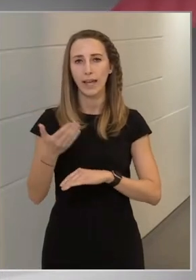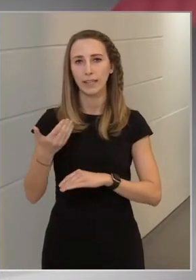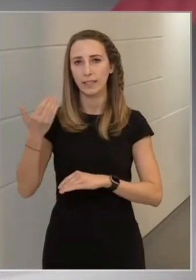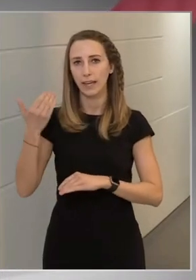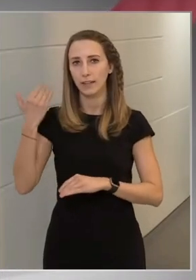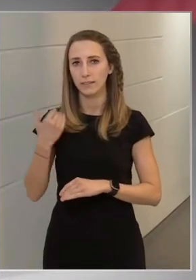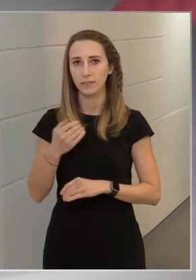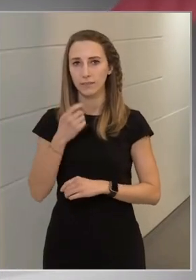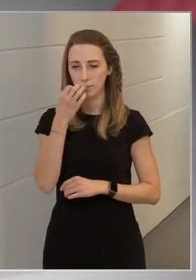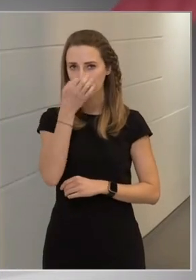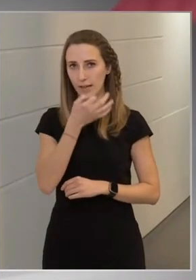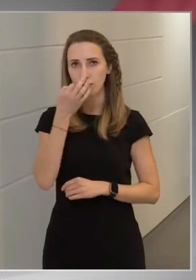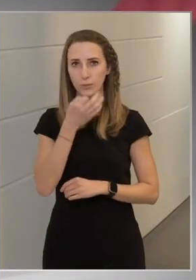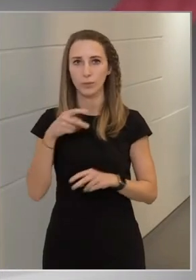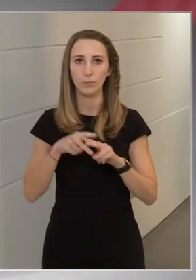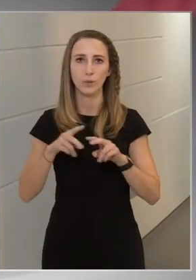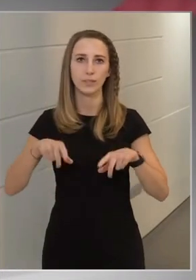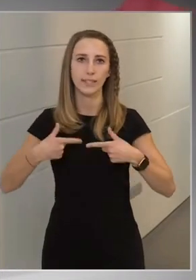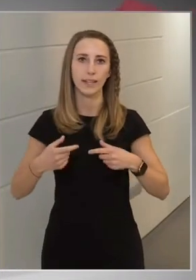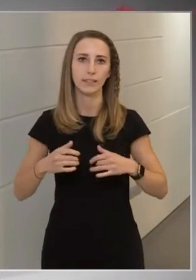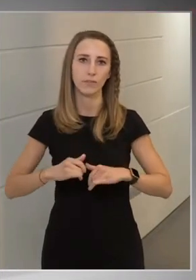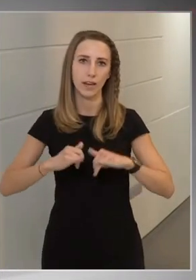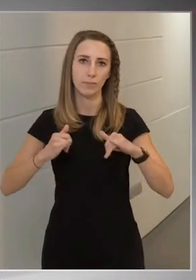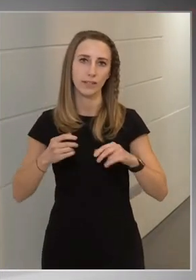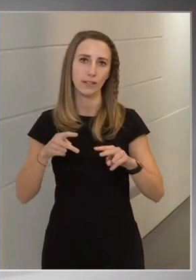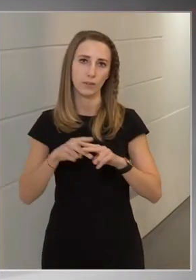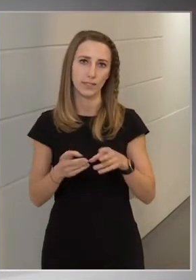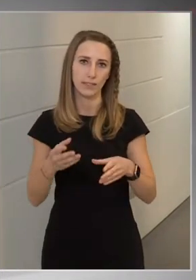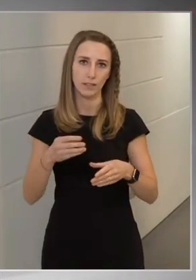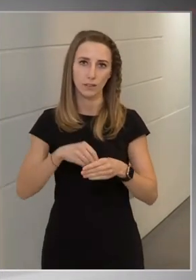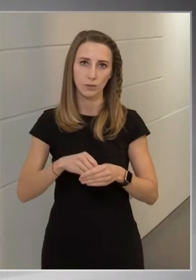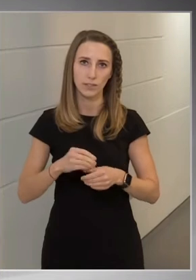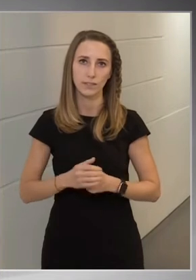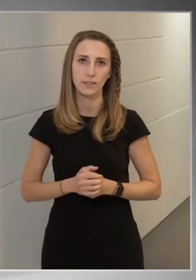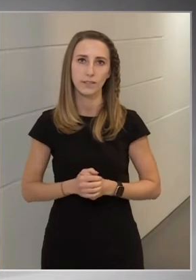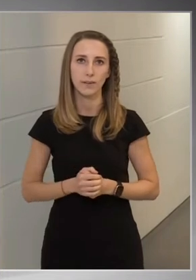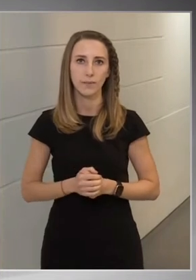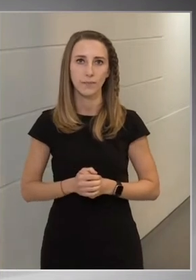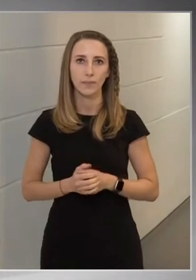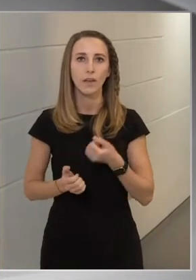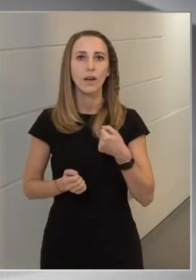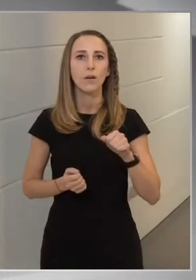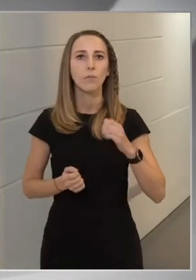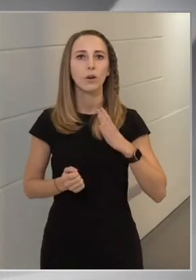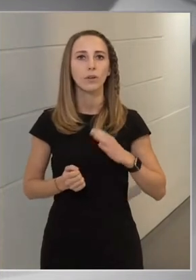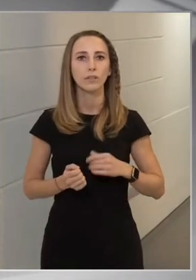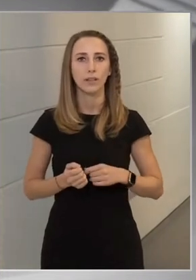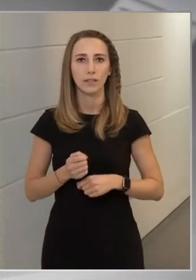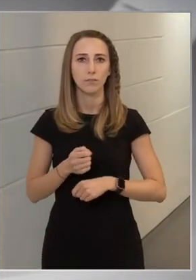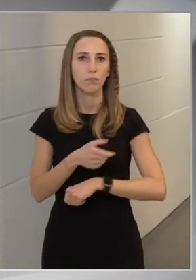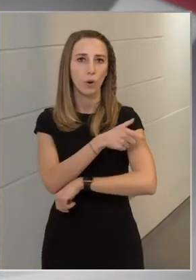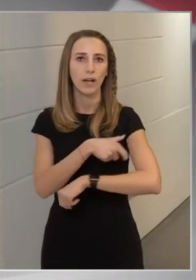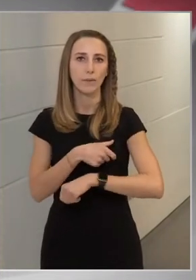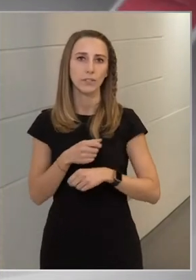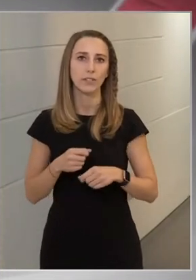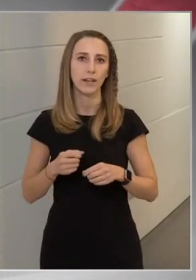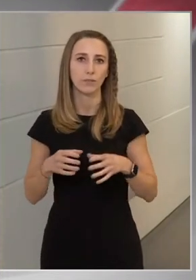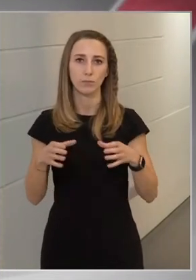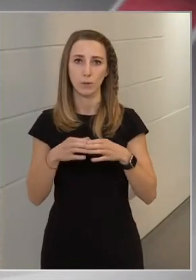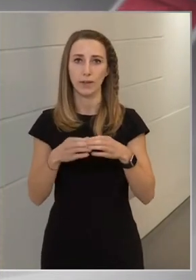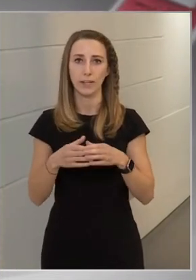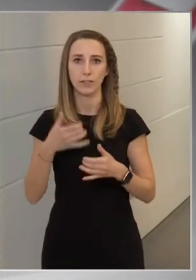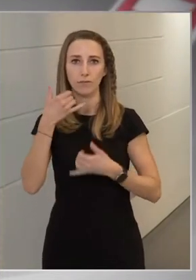legszomorúbb közéleti fejleményei közé tartozik, hogy baloldali polgármesterek tömegesen hívnak fel